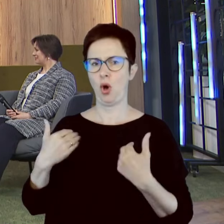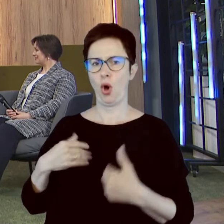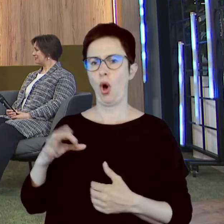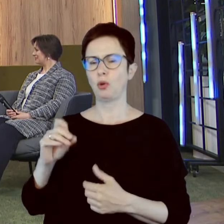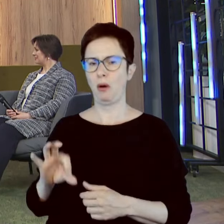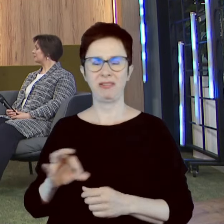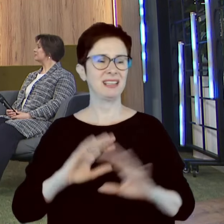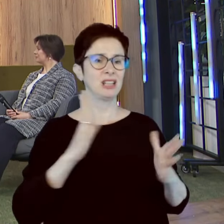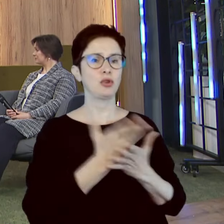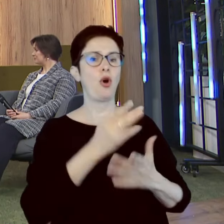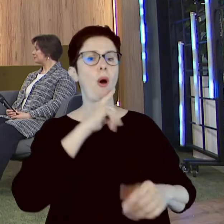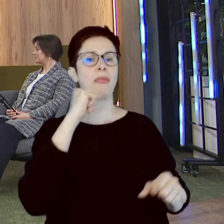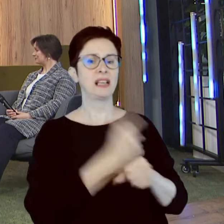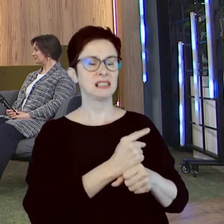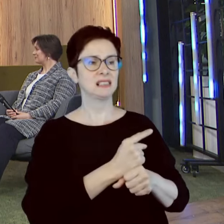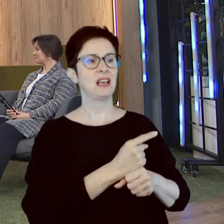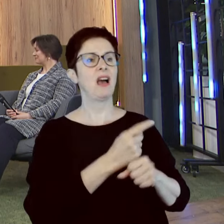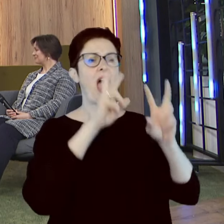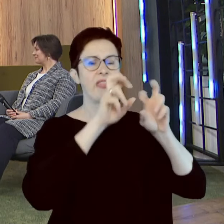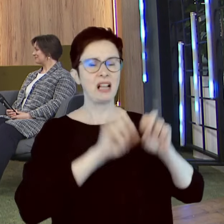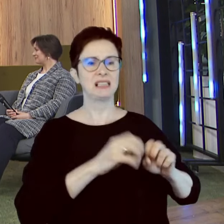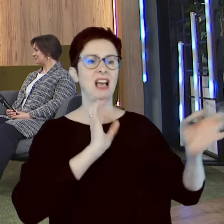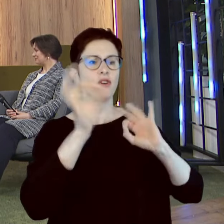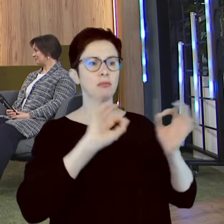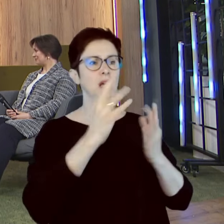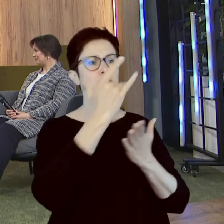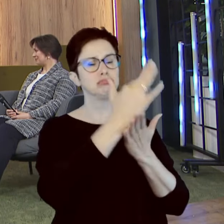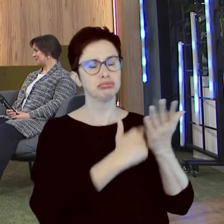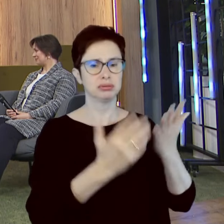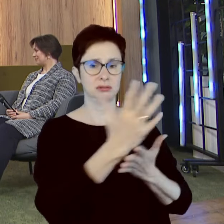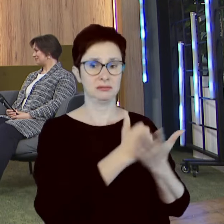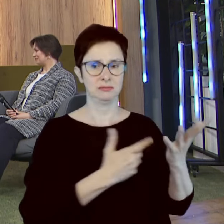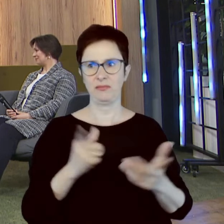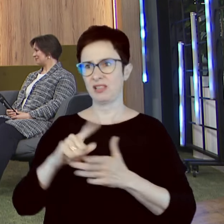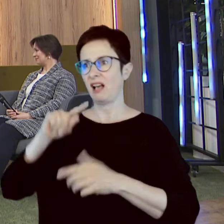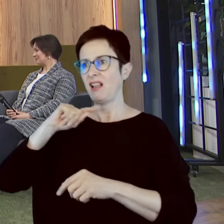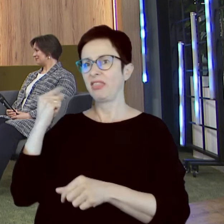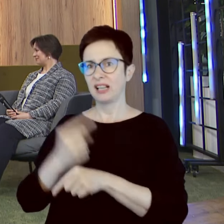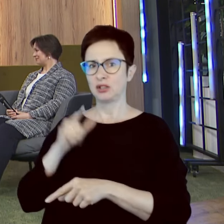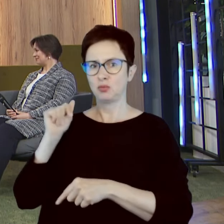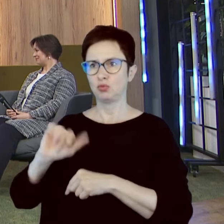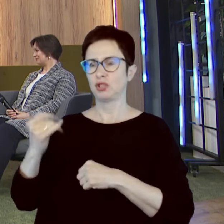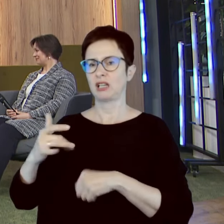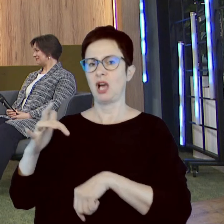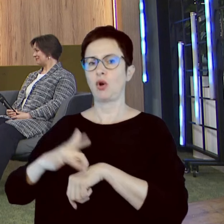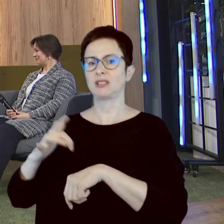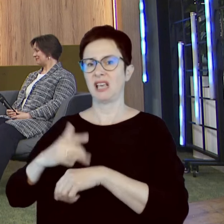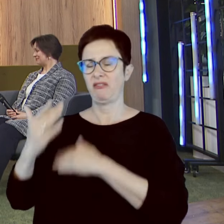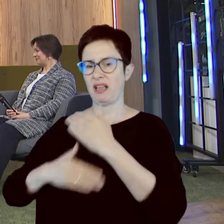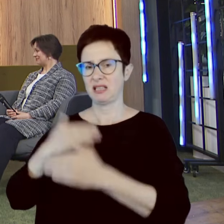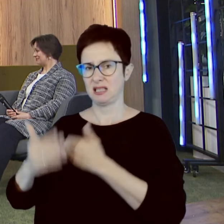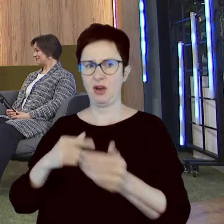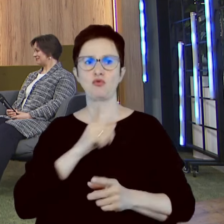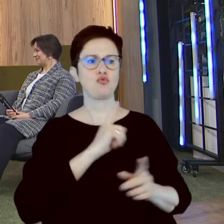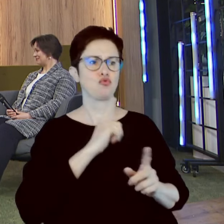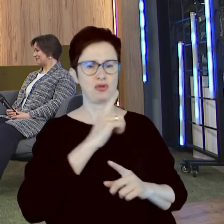decyzji bazującej na danych, analizie... Ale decyzja jak się podejmuje, to też są konsekwencje tych decyzji. No to przecież sztuczna inteligencja nie